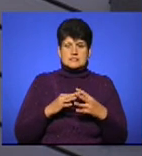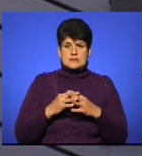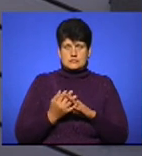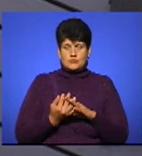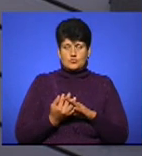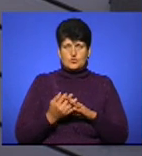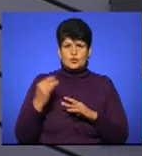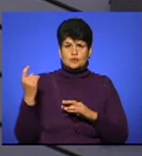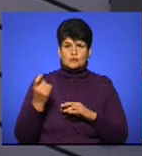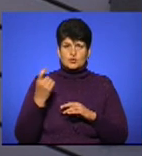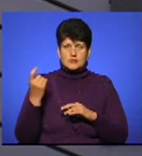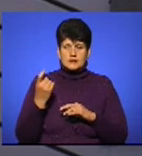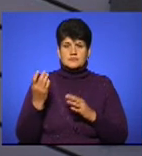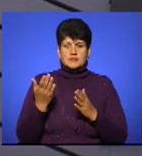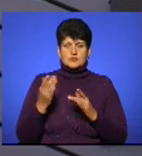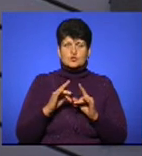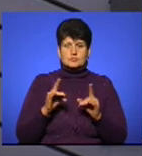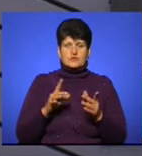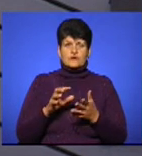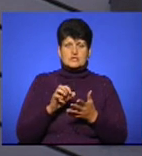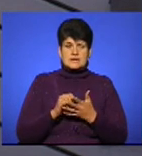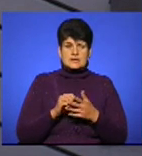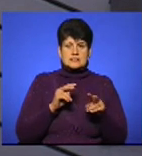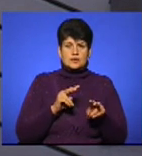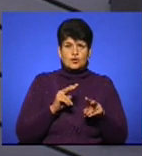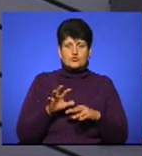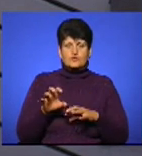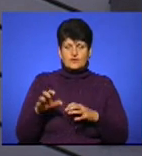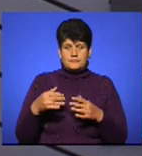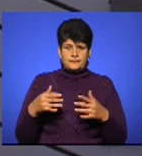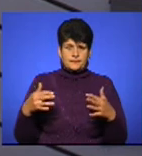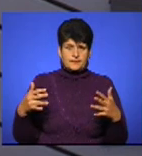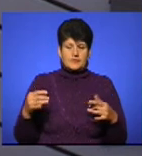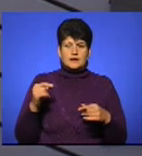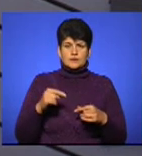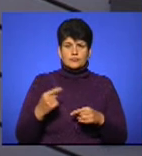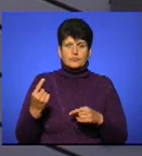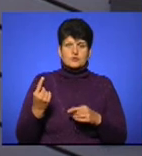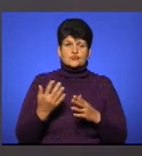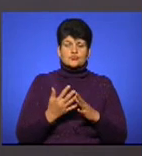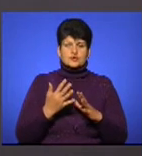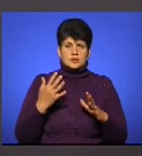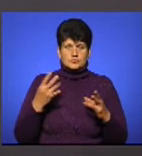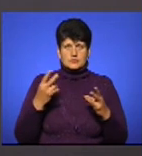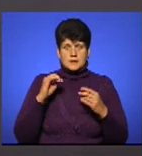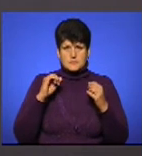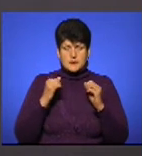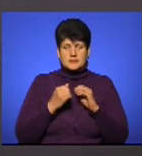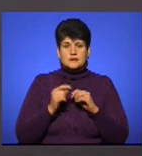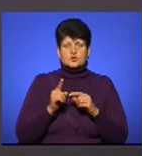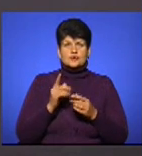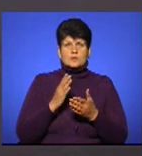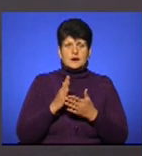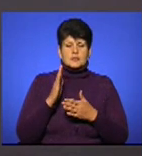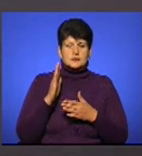господарства, особливо займяті за доглядом тварини і тому подібне. Тут, в першу чергу, пам'ятати, що має бути